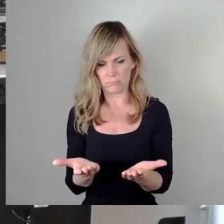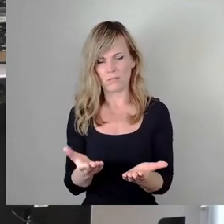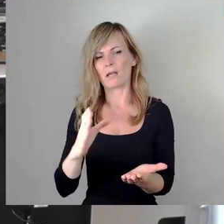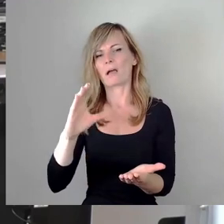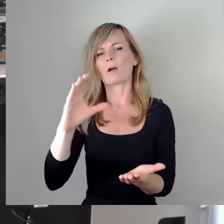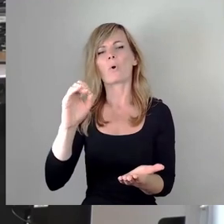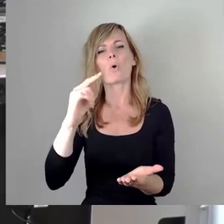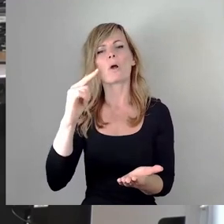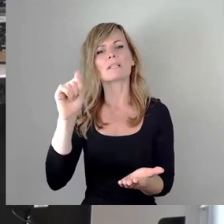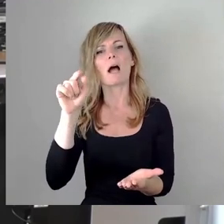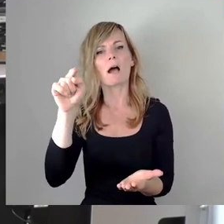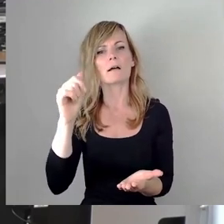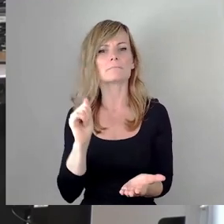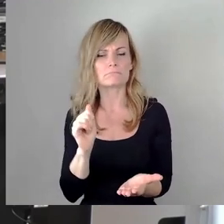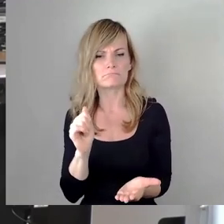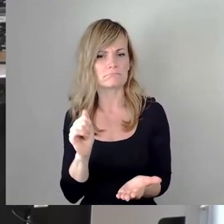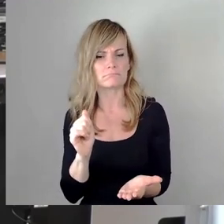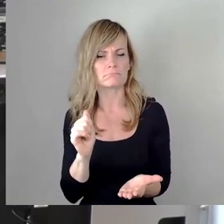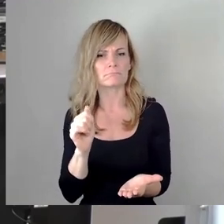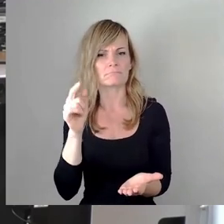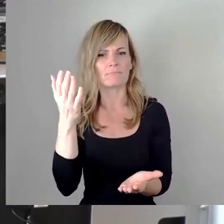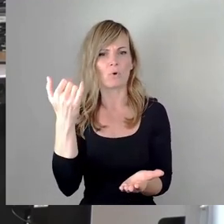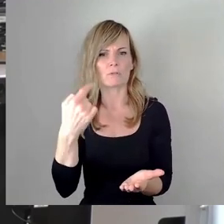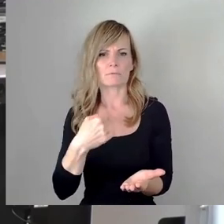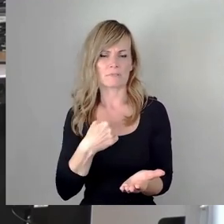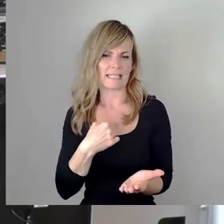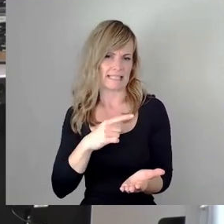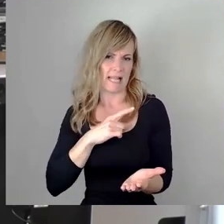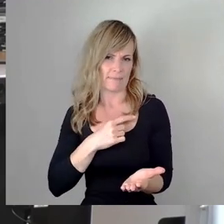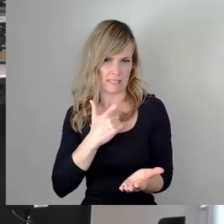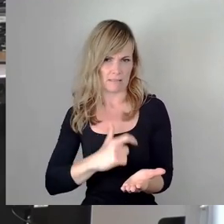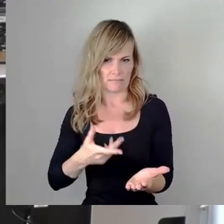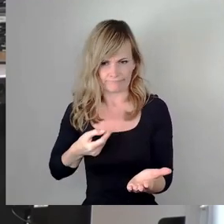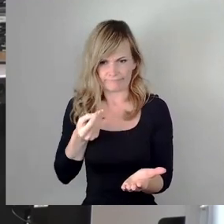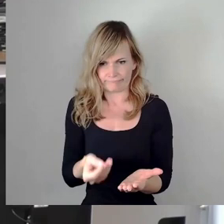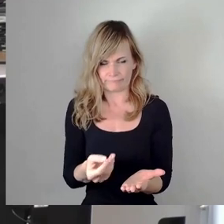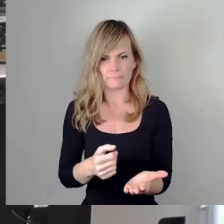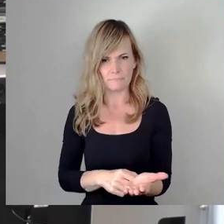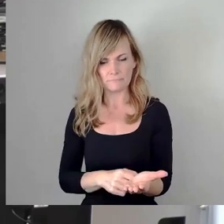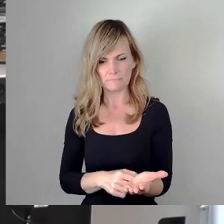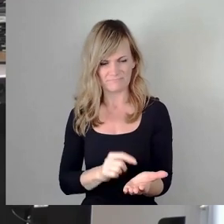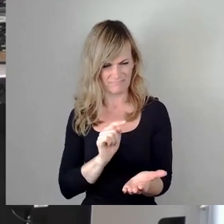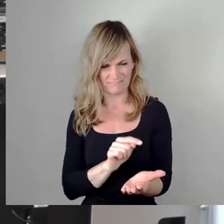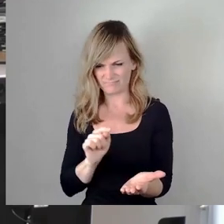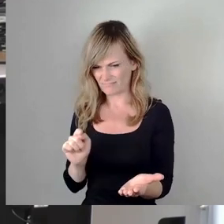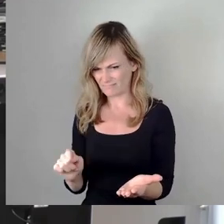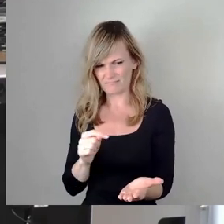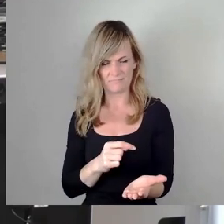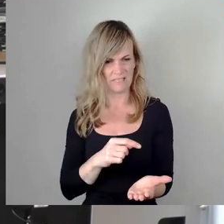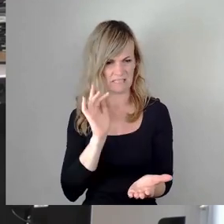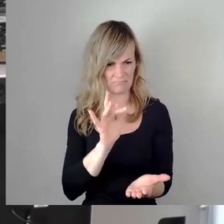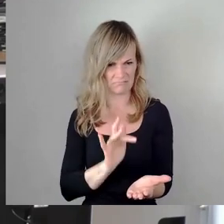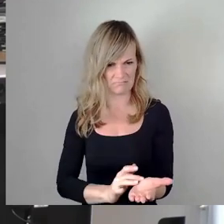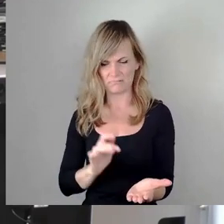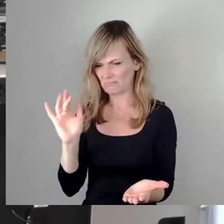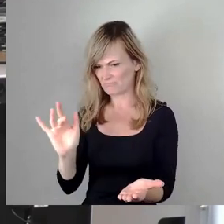meiner Hand, an allem Kritik üben, denn da steht wieder, bekennt sich, wird